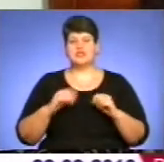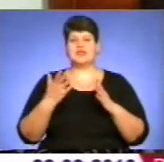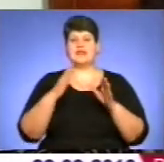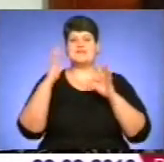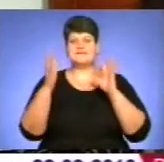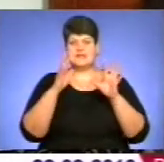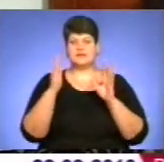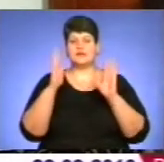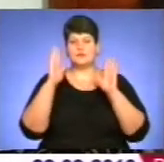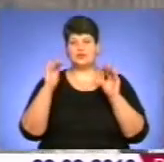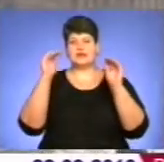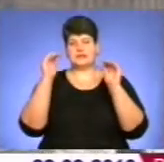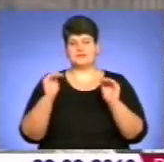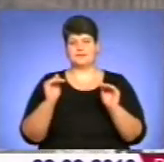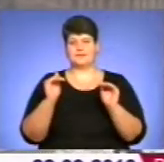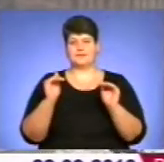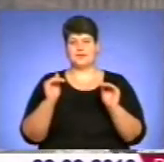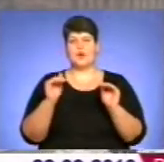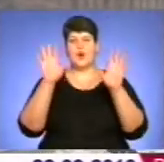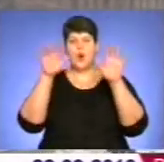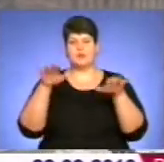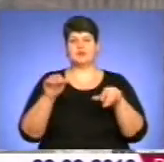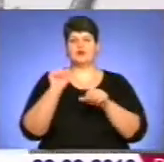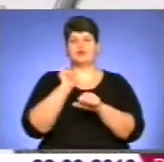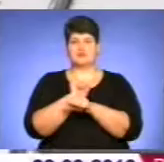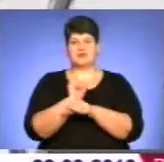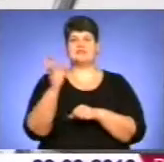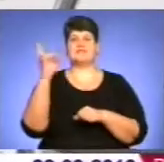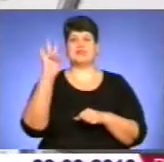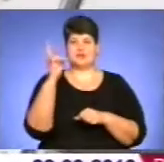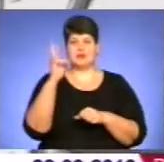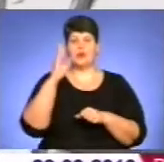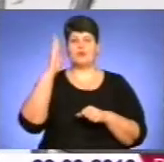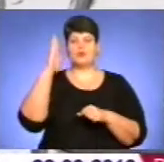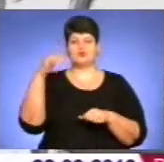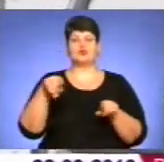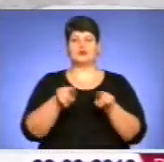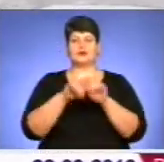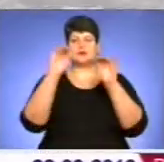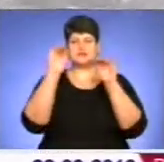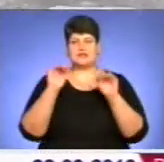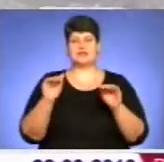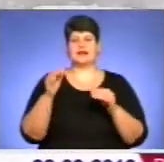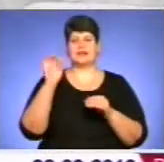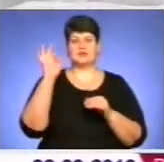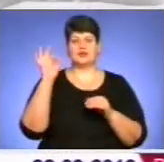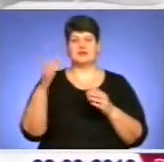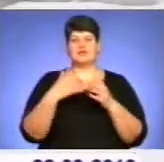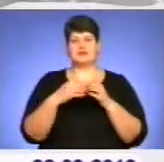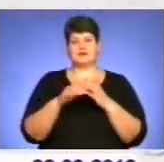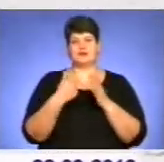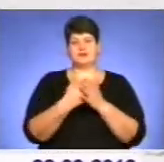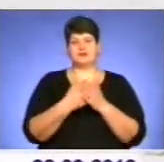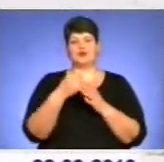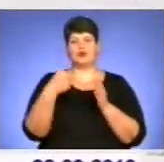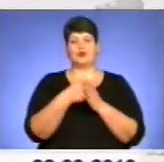вже знижуватись. Опади припиняться лише у неділю. Прогнозують також зниження температури повітря в середньому до мінус